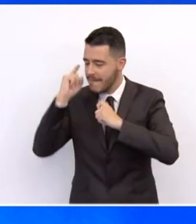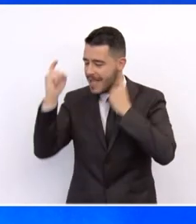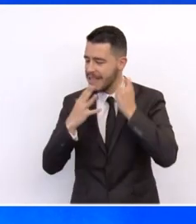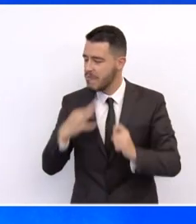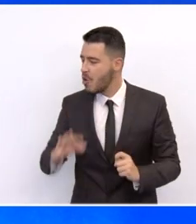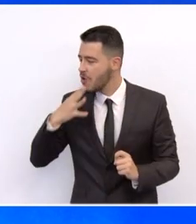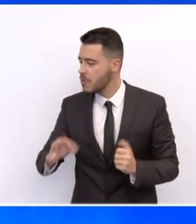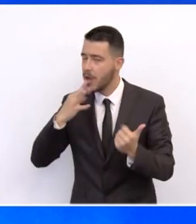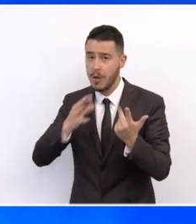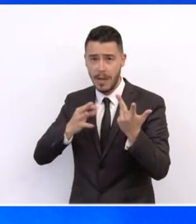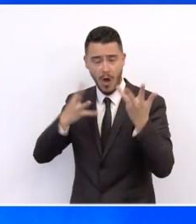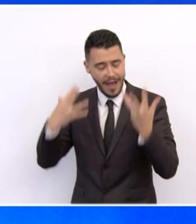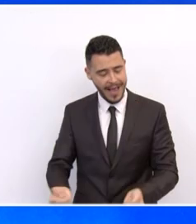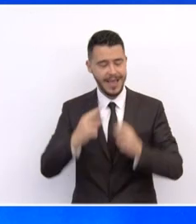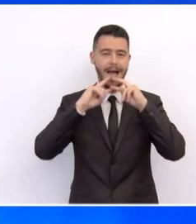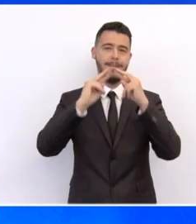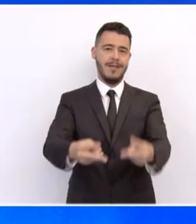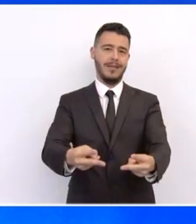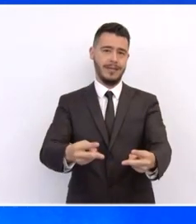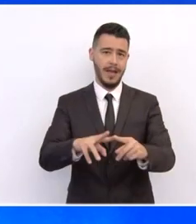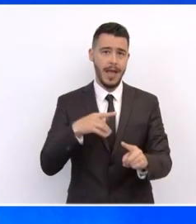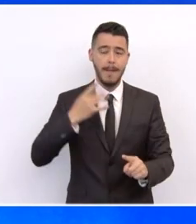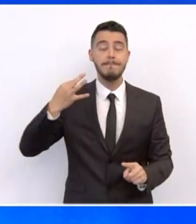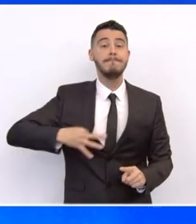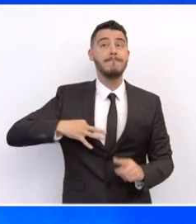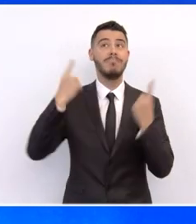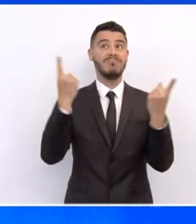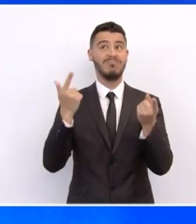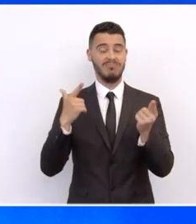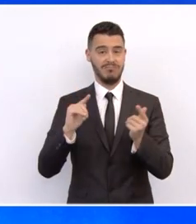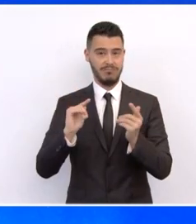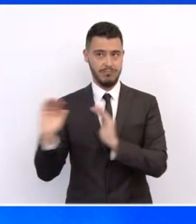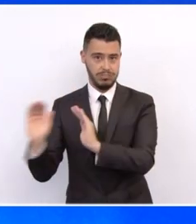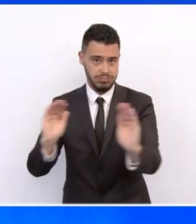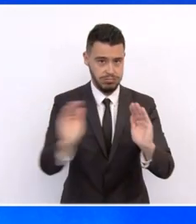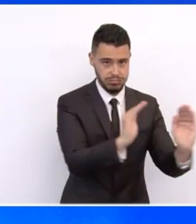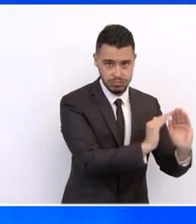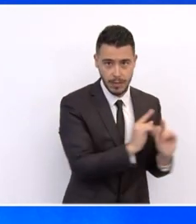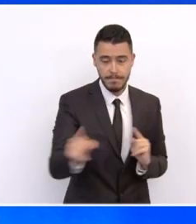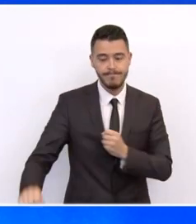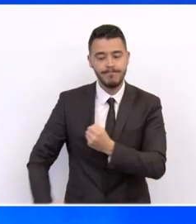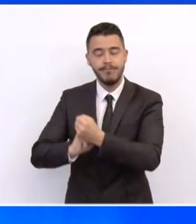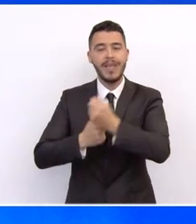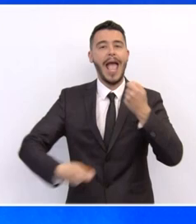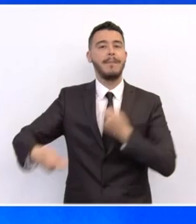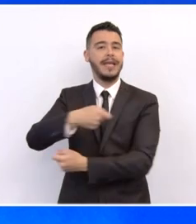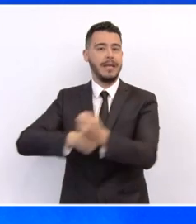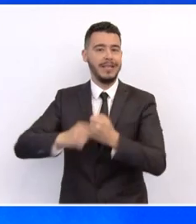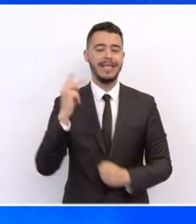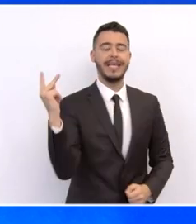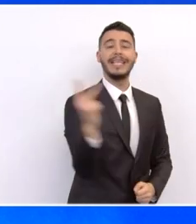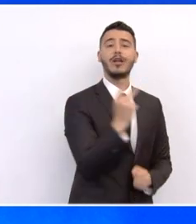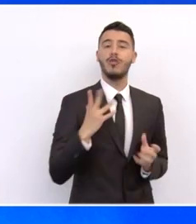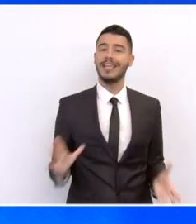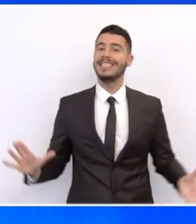Την πράσινη ανάπτυξη, την ενίσχυση της απασχόλησης και της κοινωνικής συνοχής, τη στήριξη της επιχειρηματικότητας, την προσέλκυση ιδιωτικών